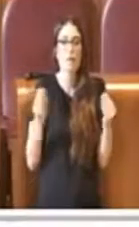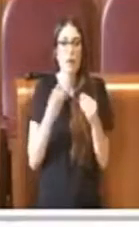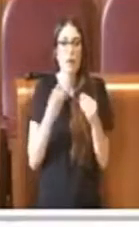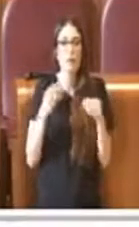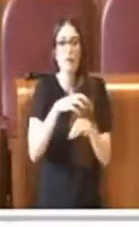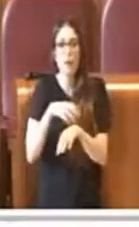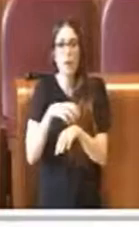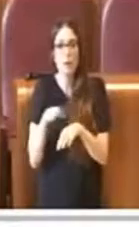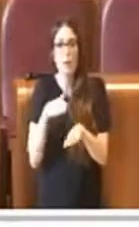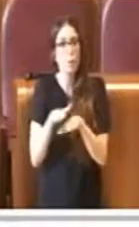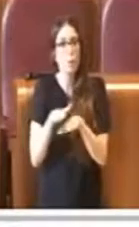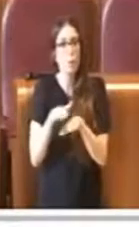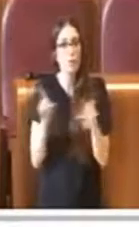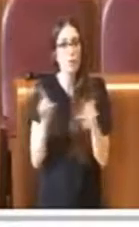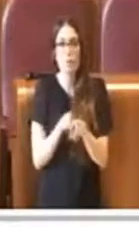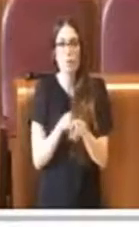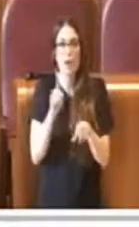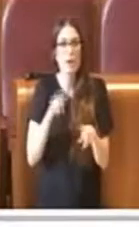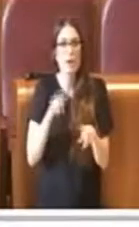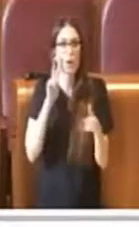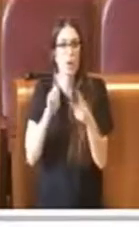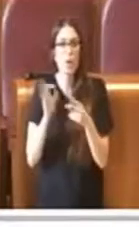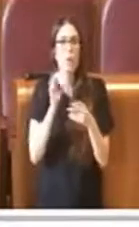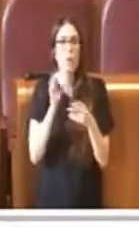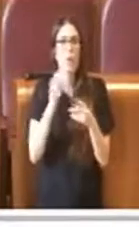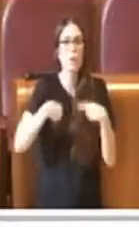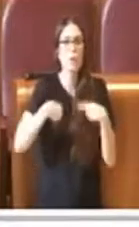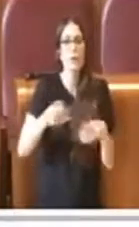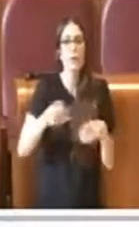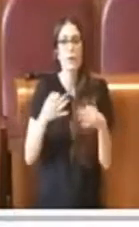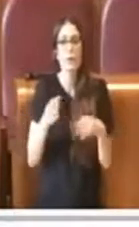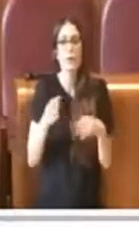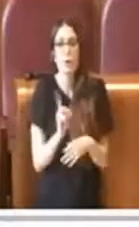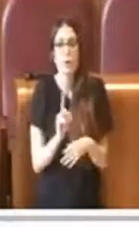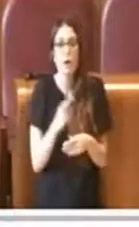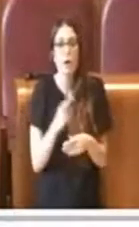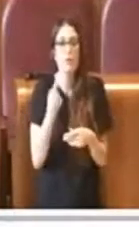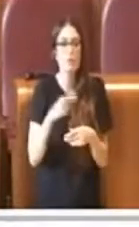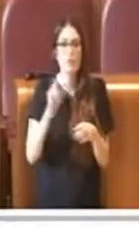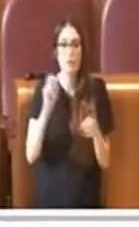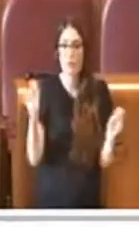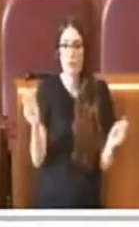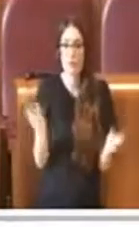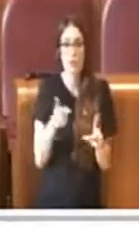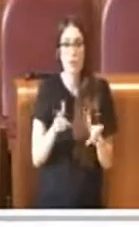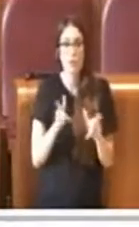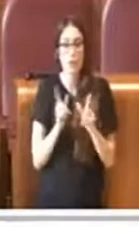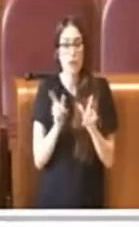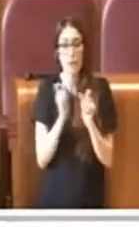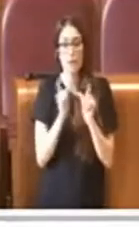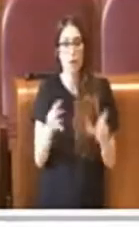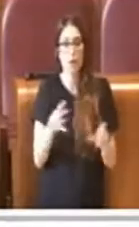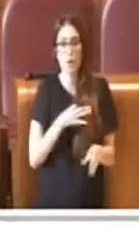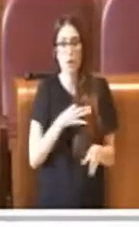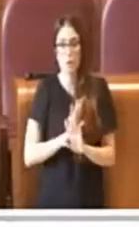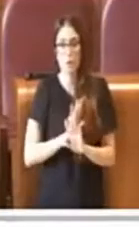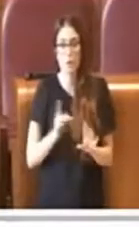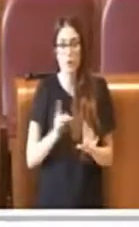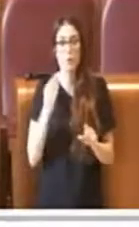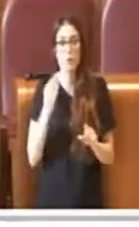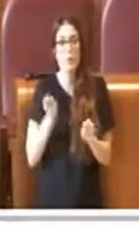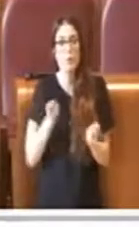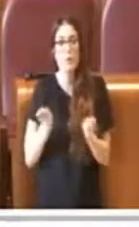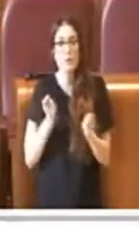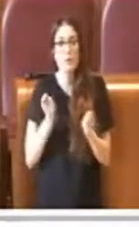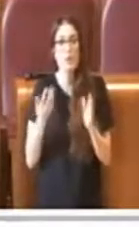dipartimenti per tutti i tipi di incontri, anche riunioni informali e questa velocità mi ha veramente colpito, soprattutto per un'amministrazione